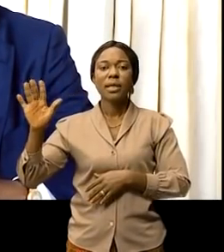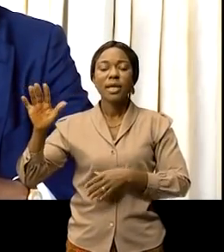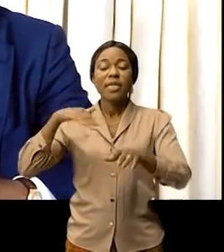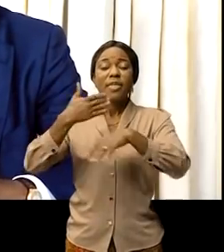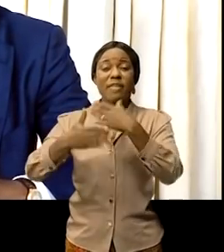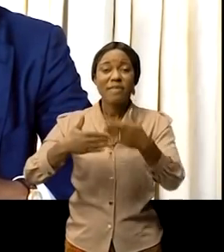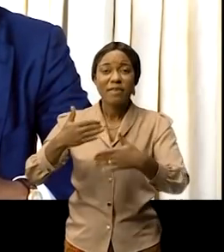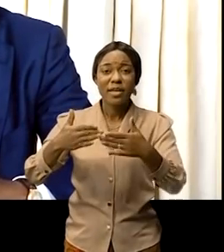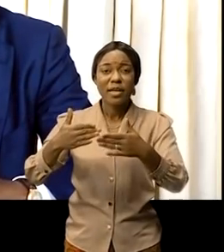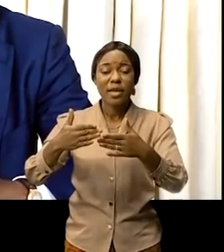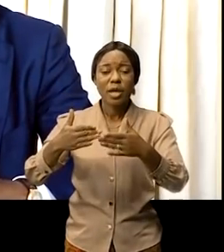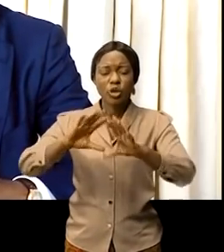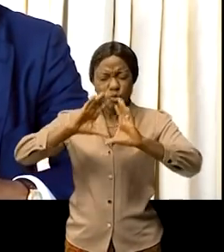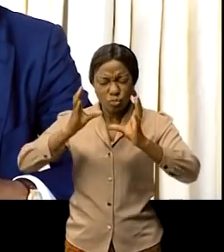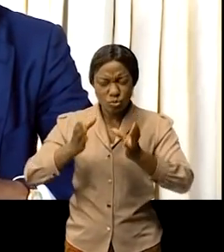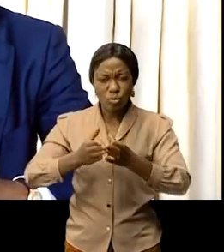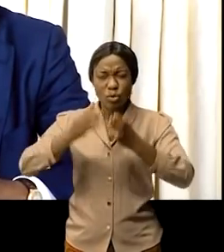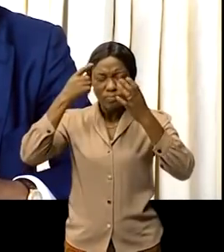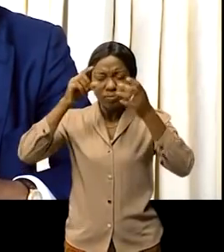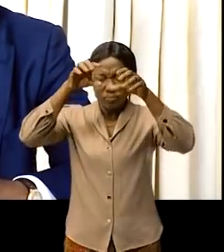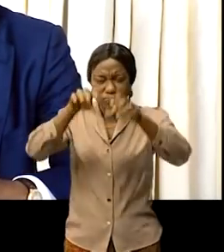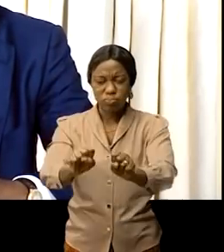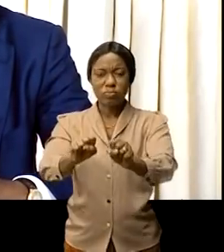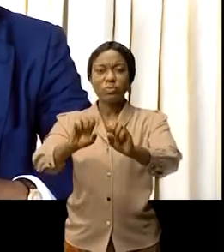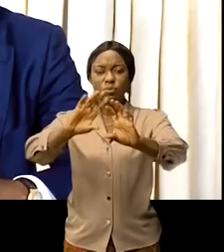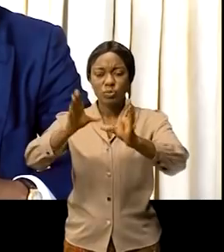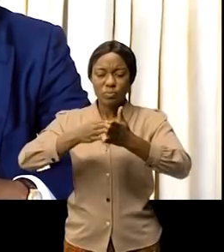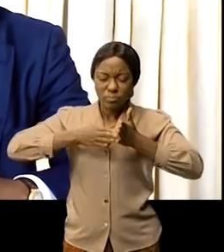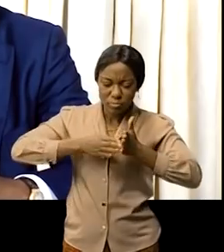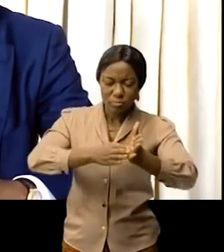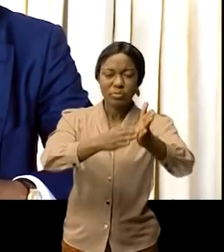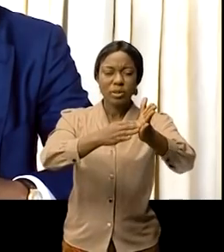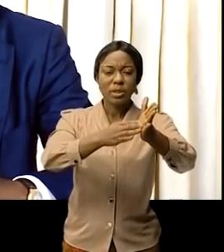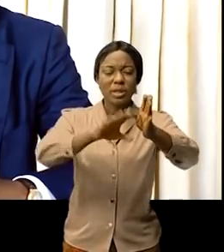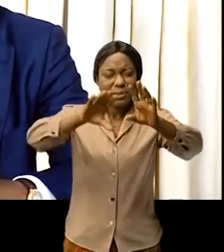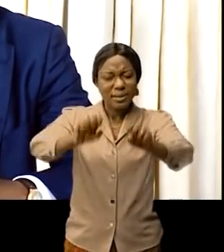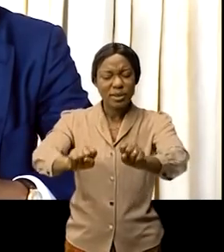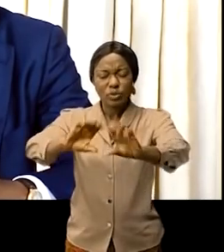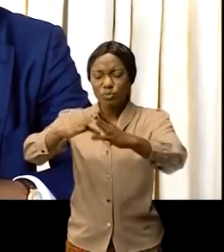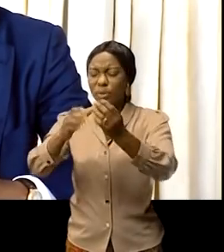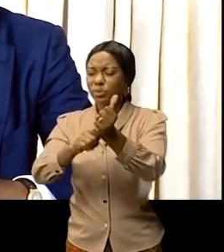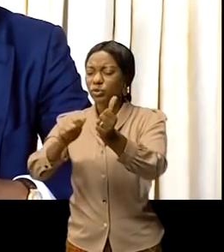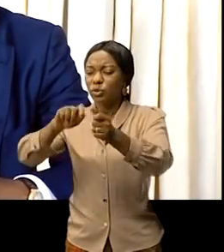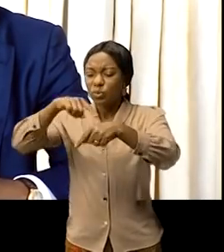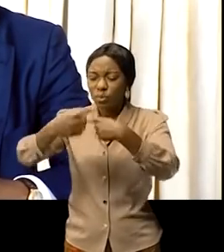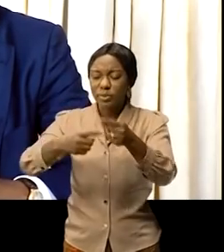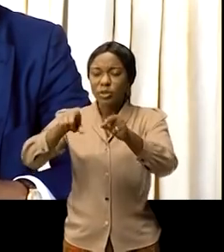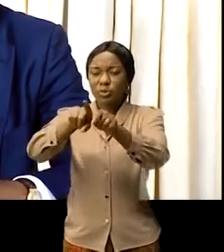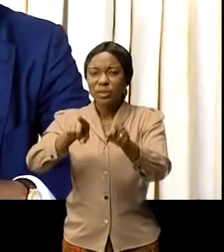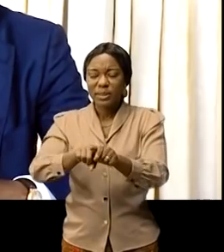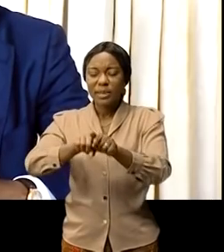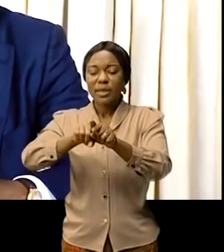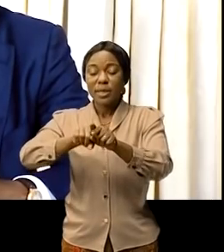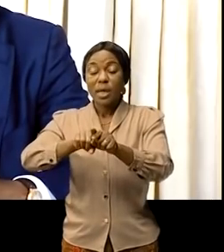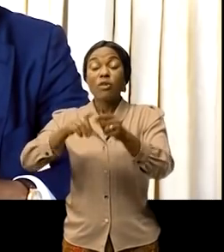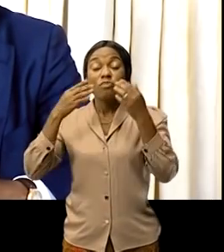aucune forme pour appréhender et poursuivre leurs auteurs. Je